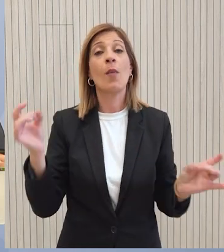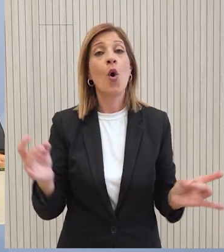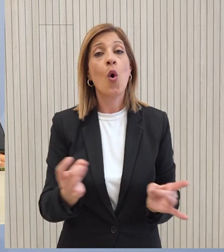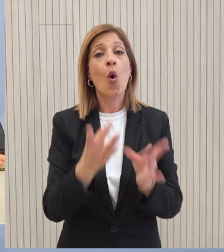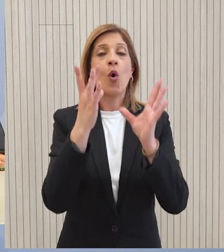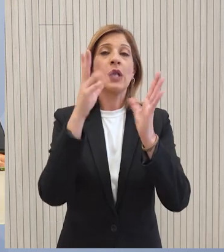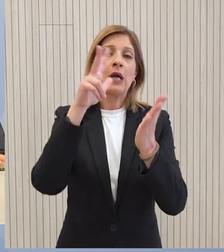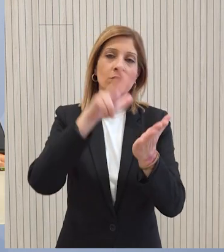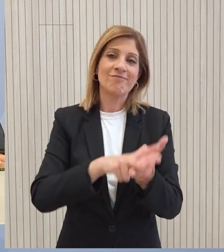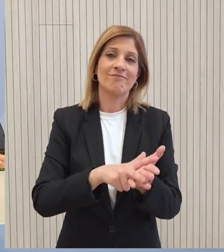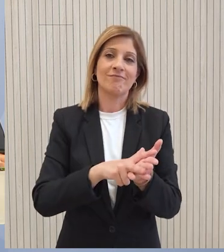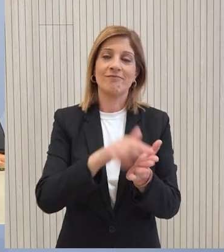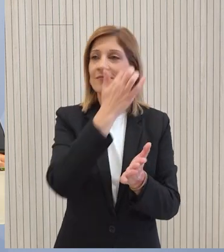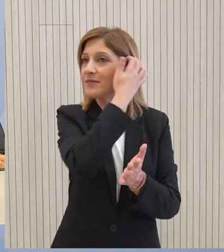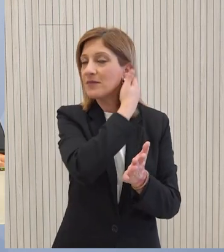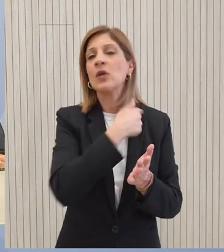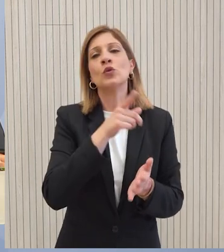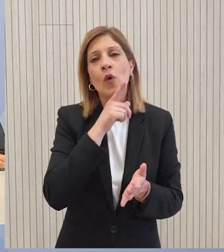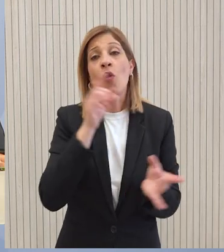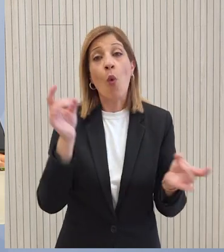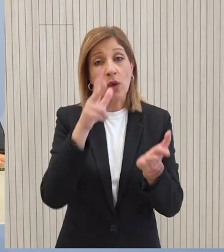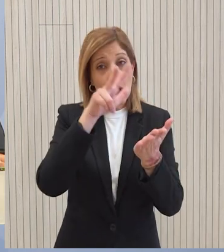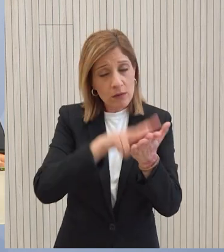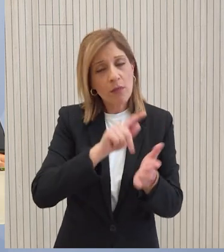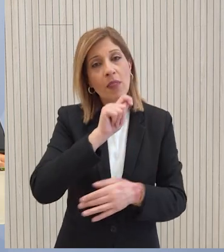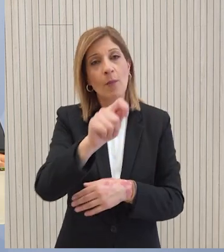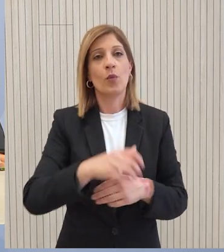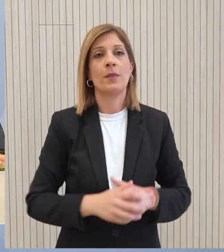επιβεβαιωθούν Αυτό θα γίνει και στην προκειμένη περίπτωση